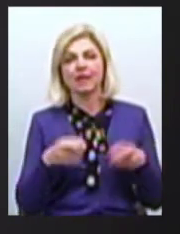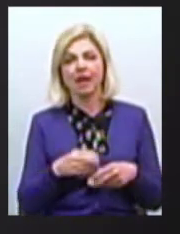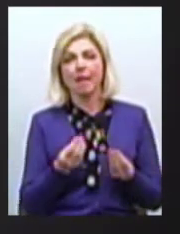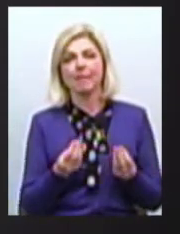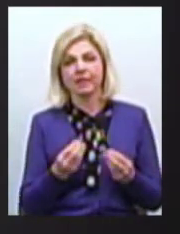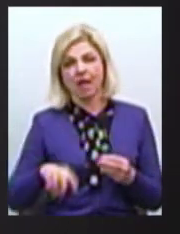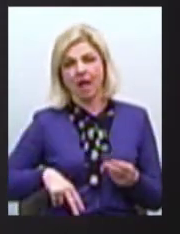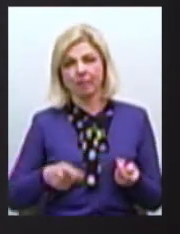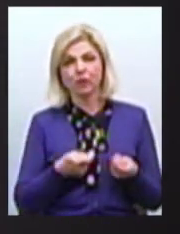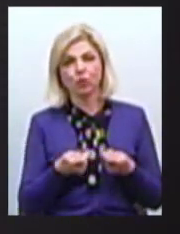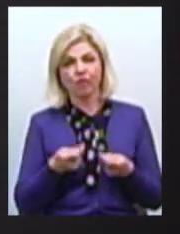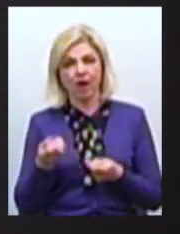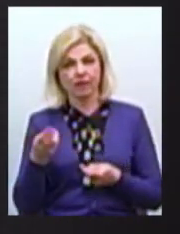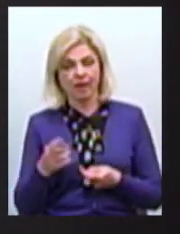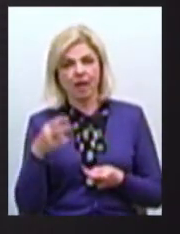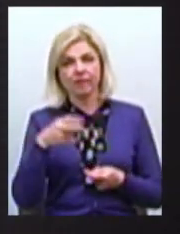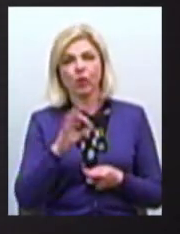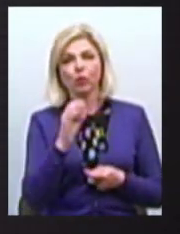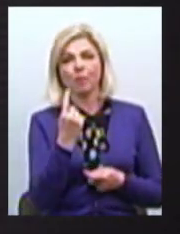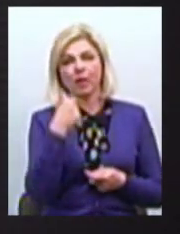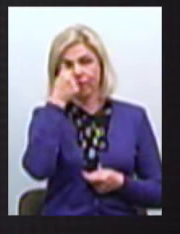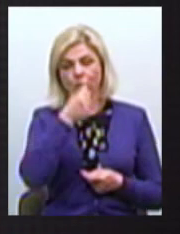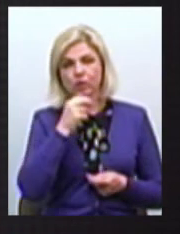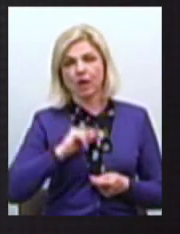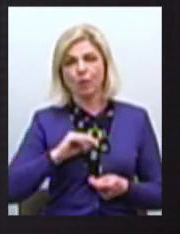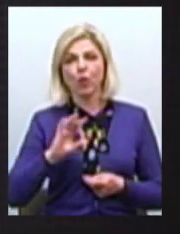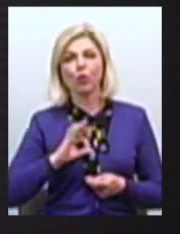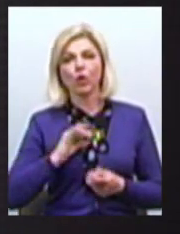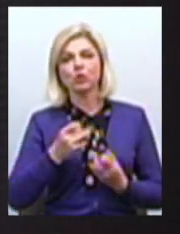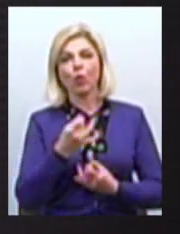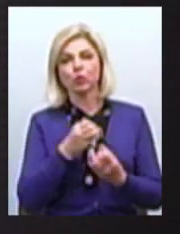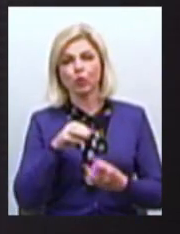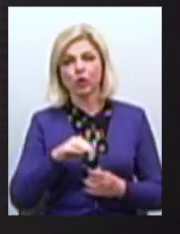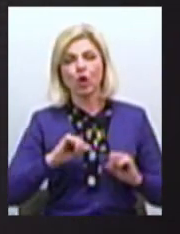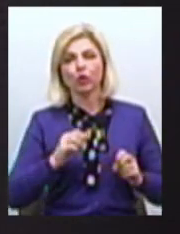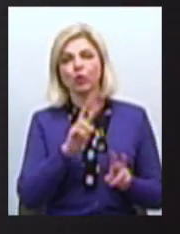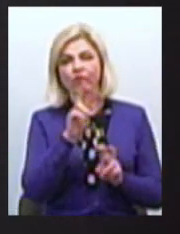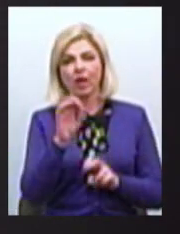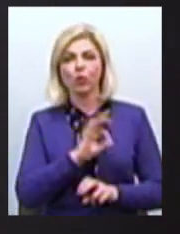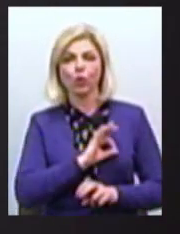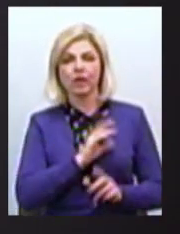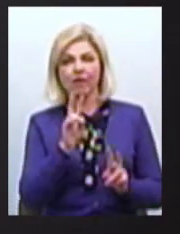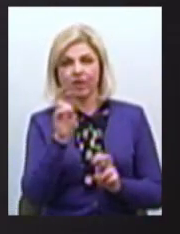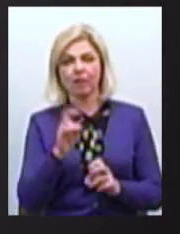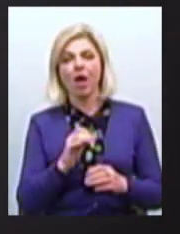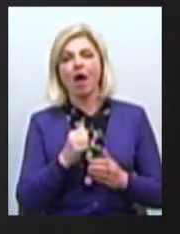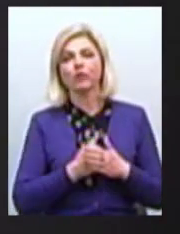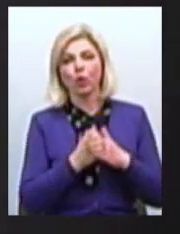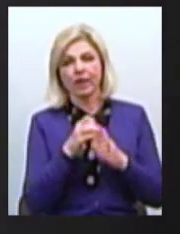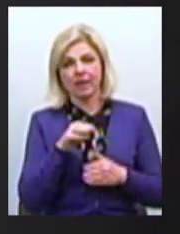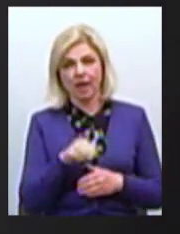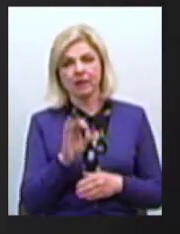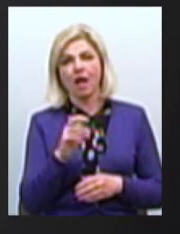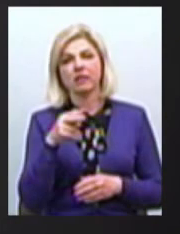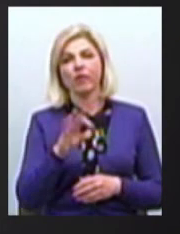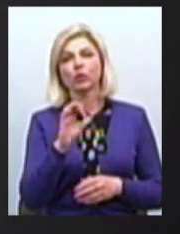-адміністрування З 2001 року працювала юристконсультом Товариства з обмеженою відповідальністю юридична фірма «Авторитет КАЕС» а з 2005